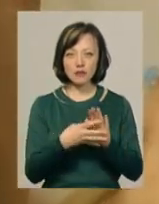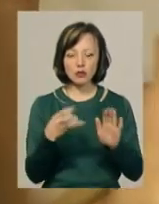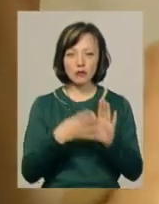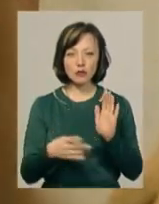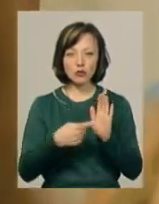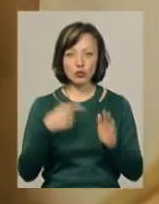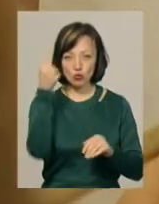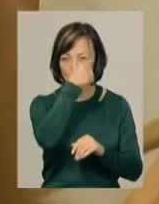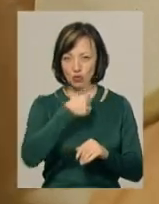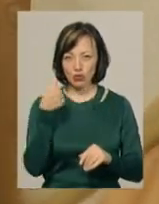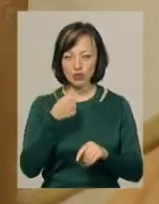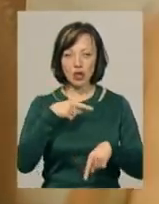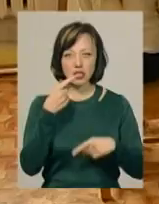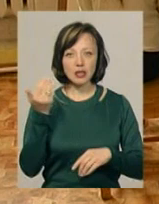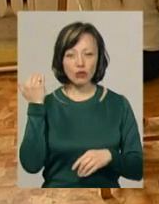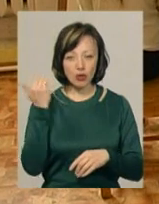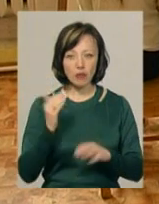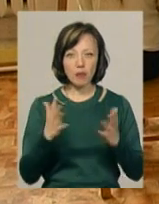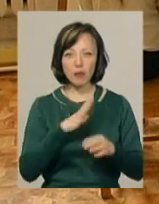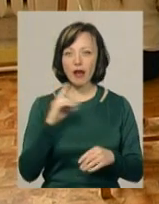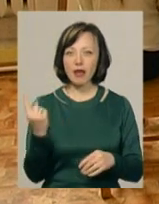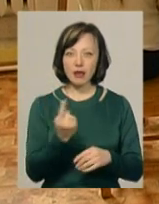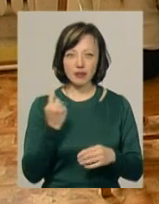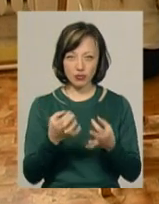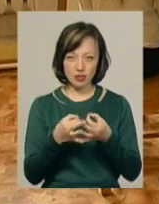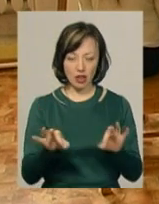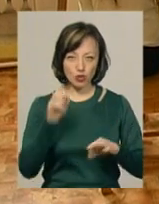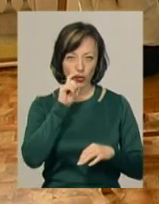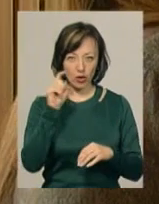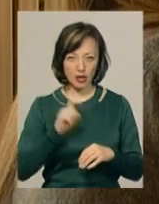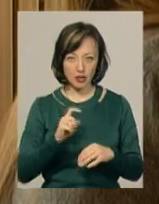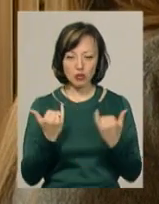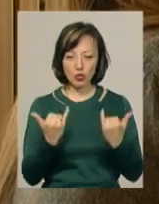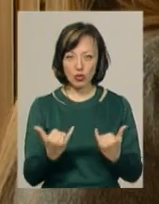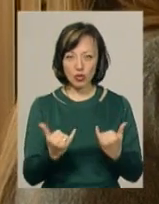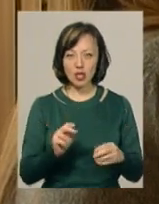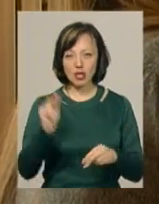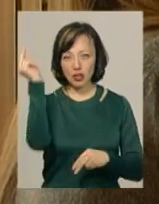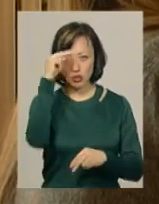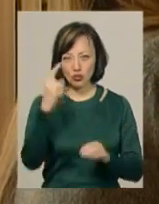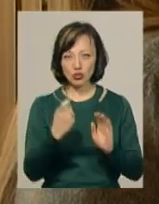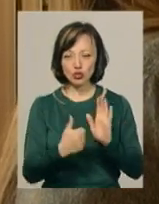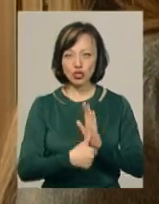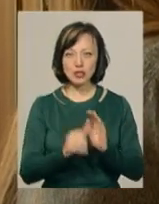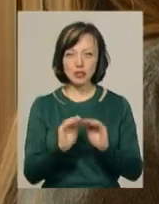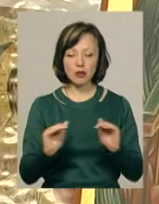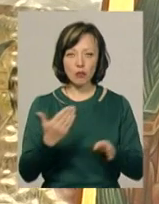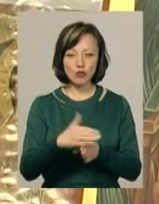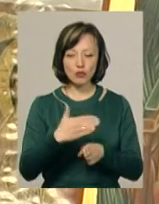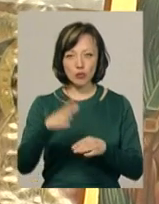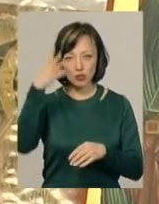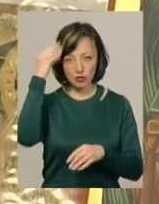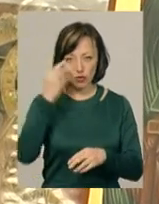року. Запевняє, на той момент вона була єдиною у незалежній Україні. Сьогодні тут навчаються 106 учнів, поступово